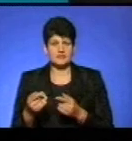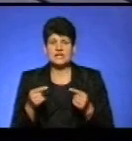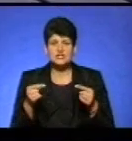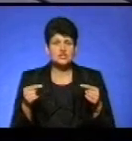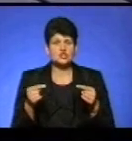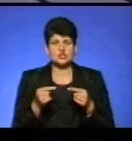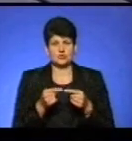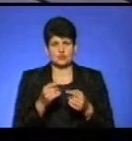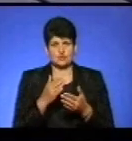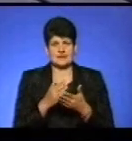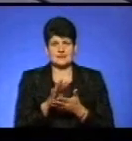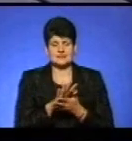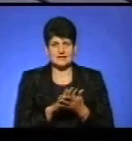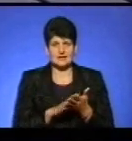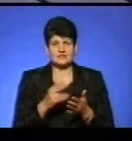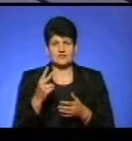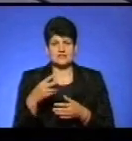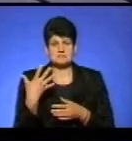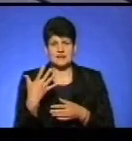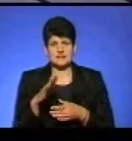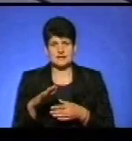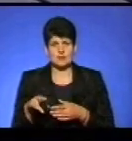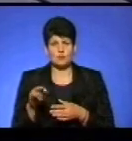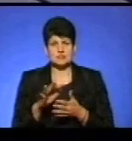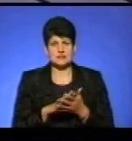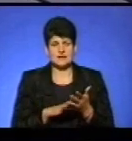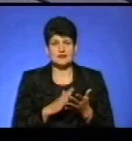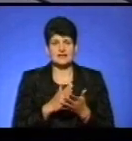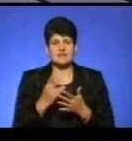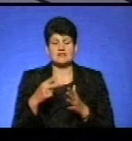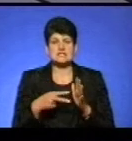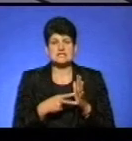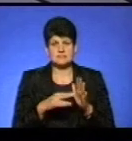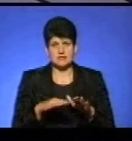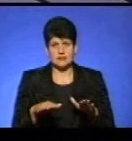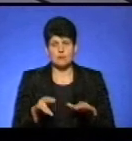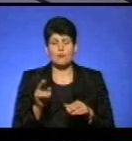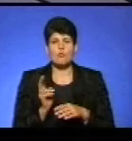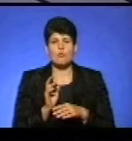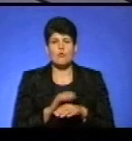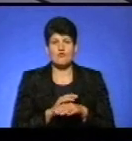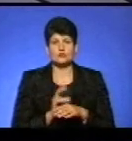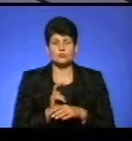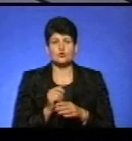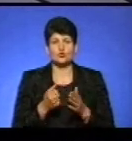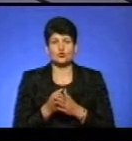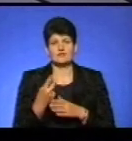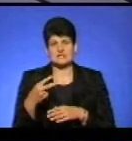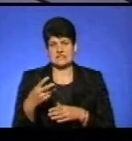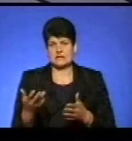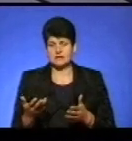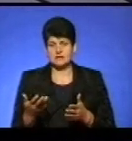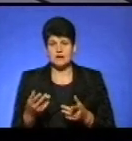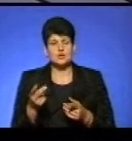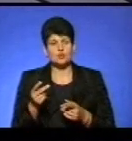Чітко є заяви і 25 дітей по заявах, є і 27 дітей. Але по факту відвідання до 20. І з другої сторони,